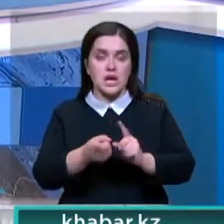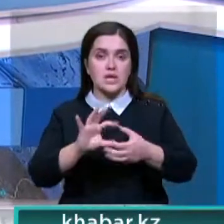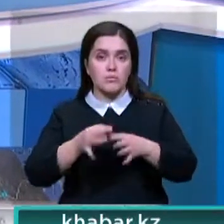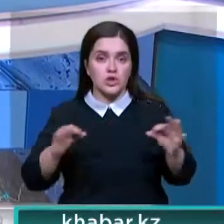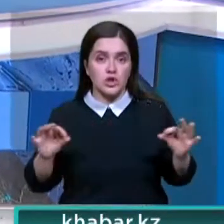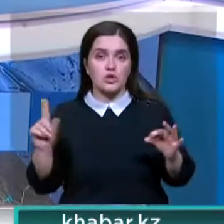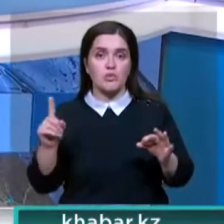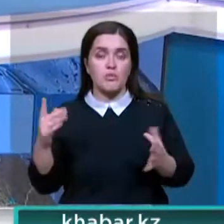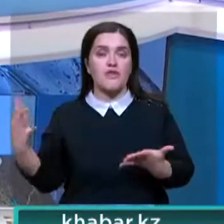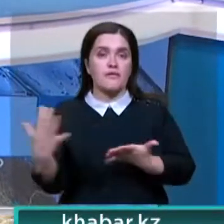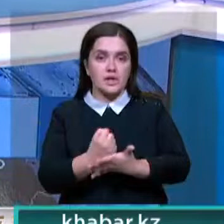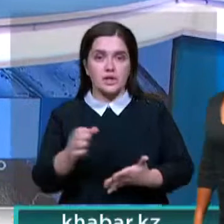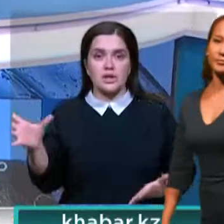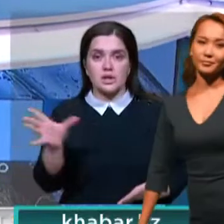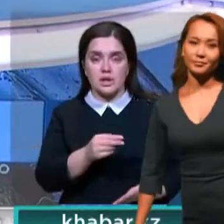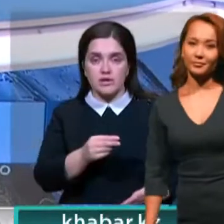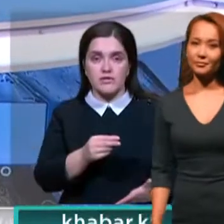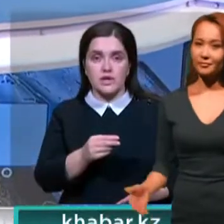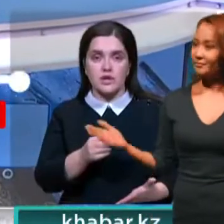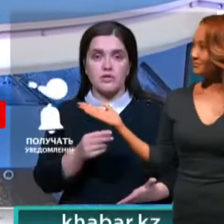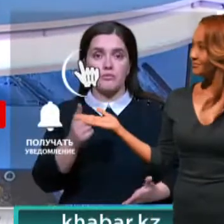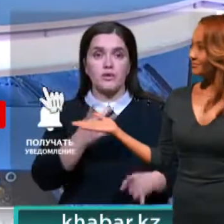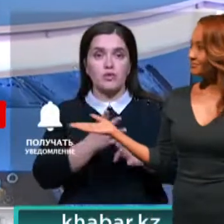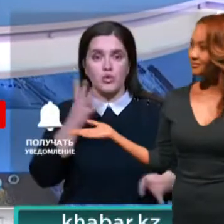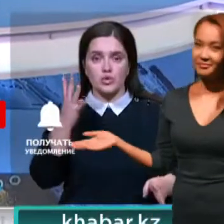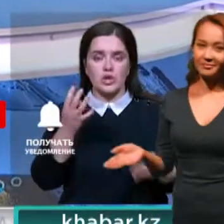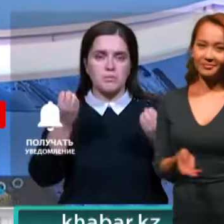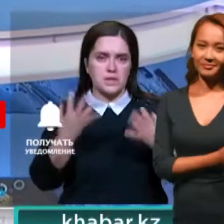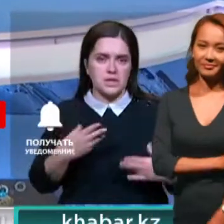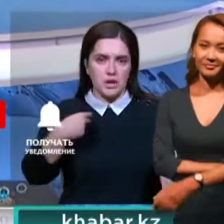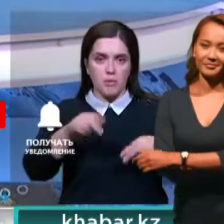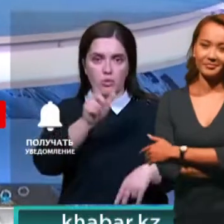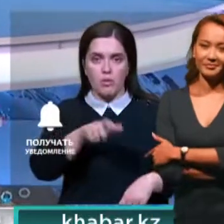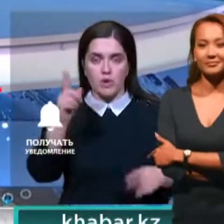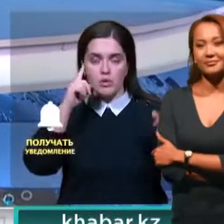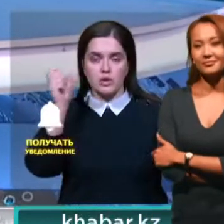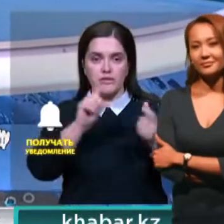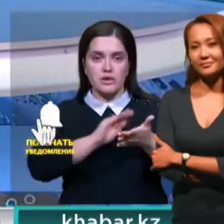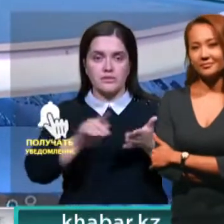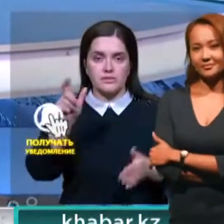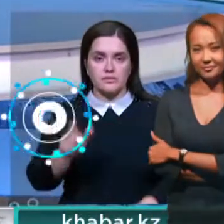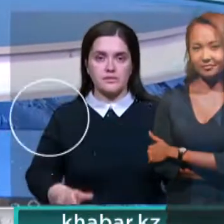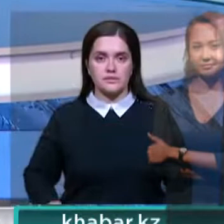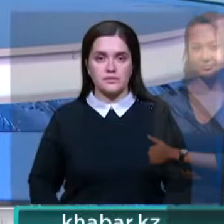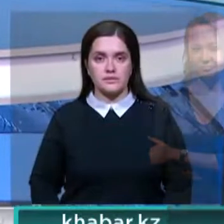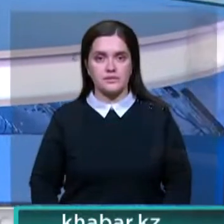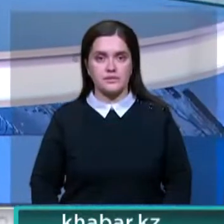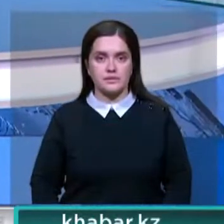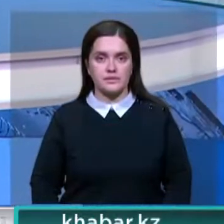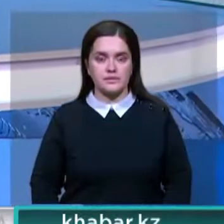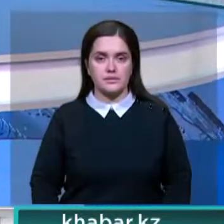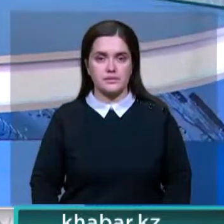в этой цепочке, чтобы выиграли все и в первую очередь простые покупатели, узнавал Артем Грапов.